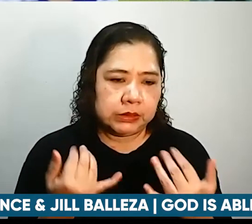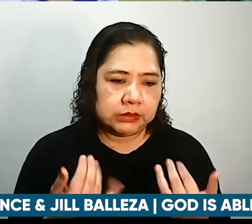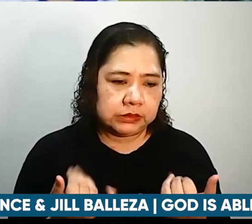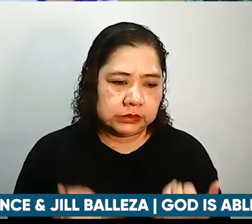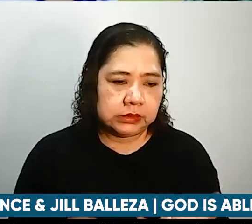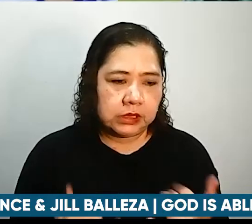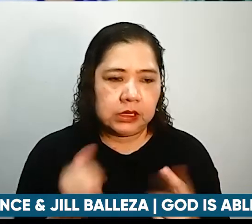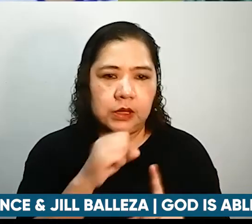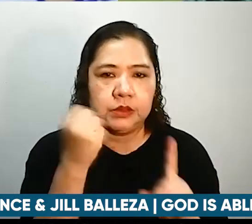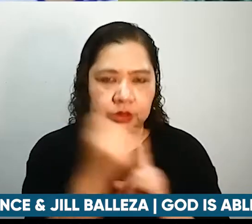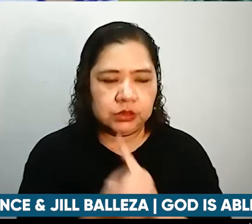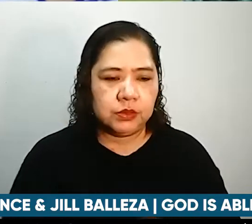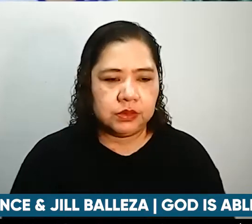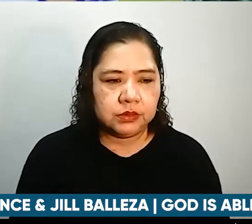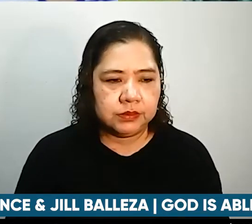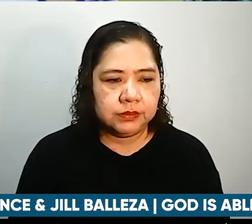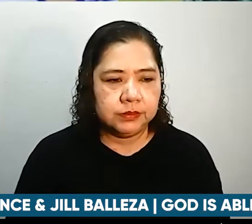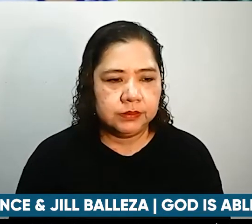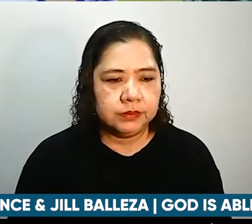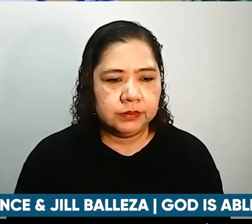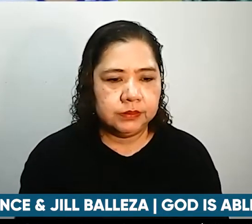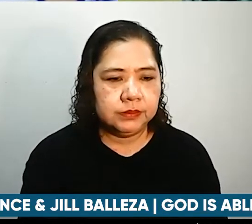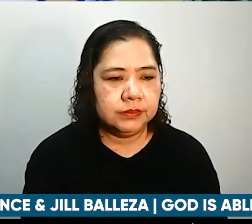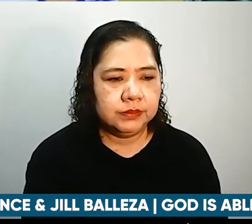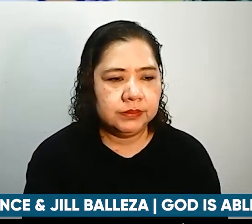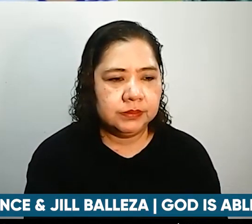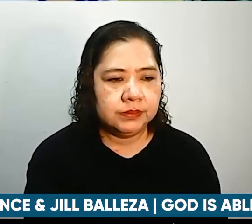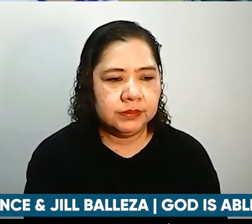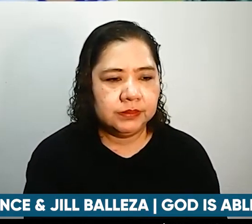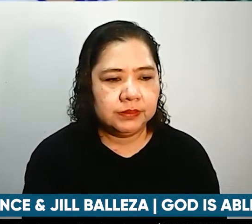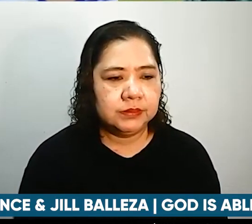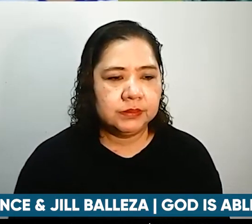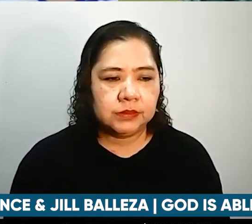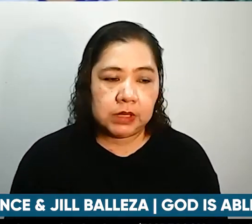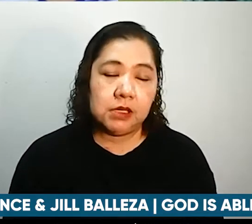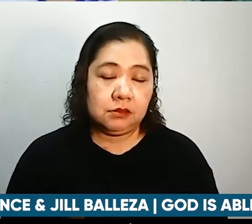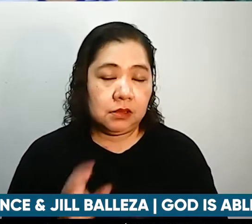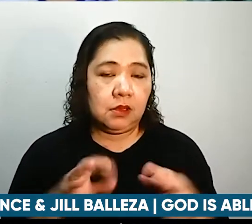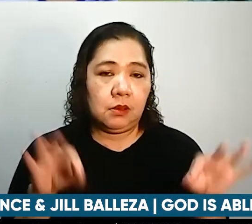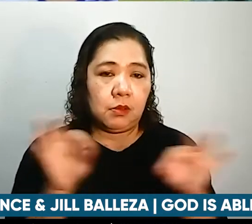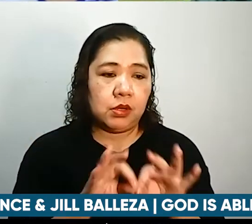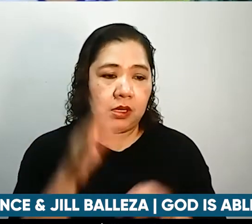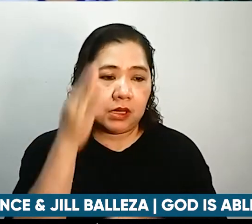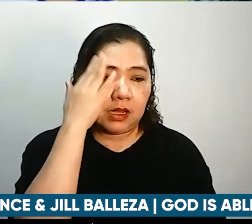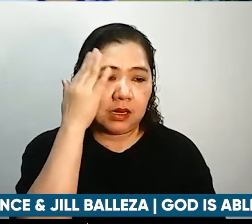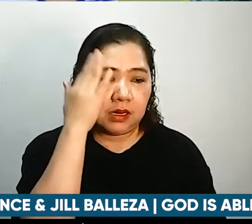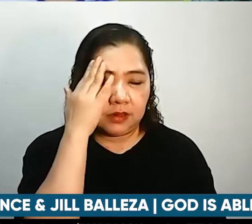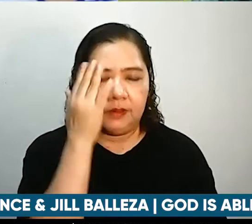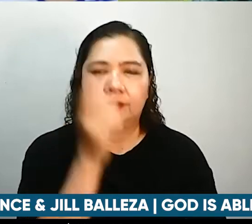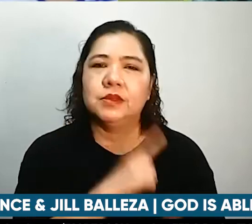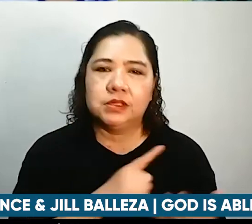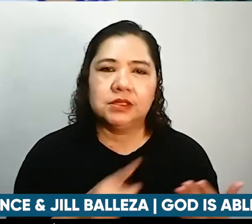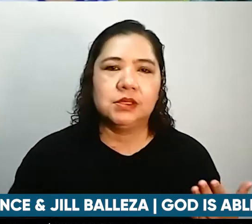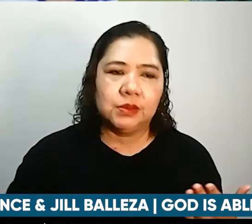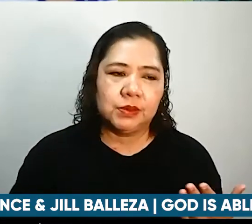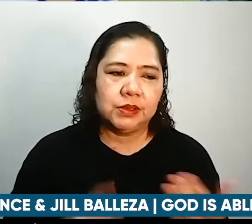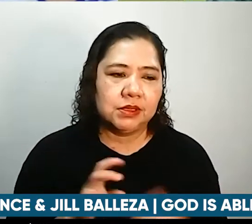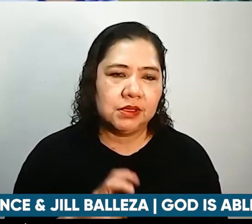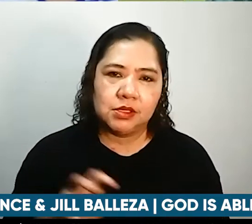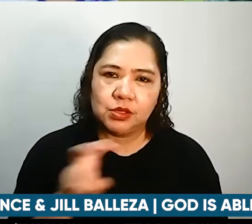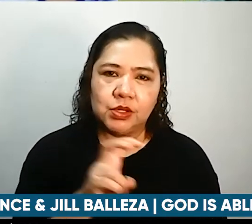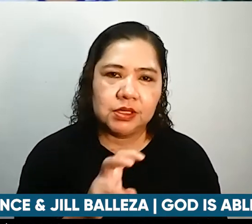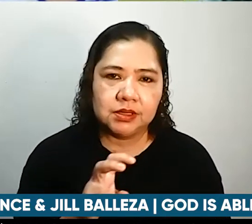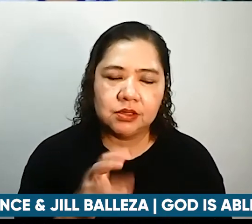pinaka-importante kasi yung kilala mo si Lord doon sa journey so doon narirealize namin yung surrendered